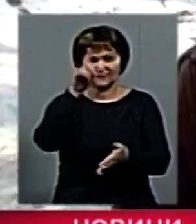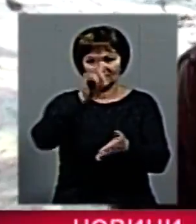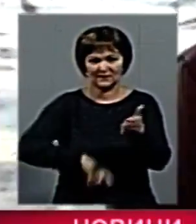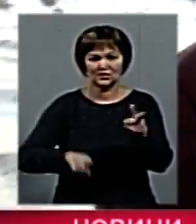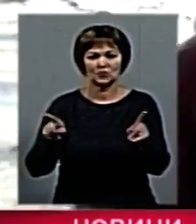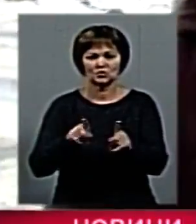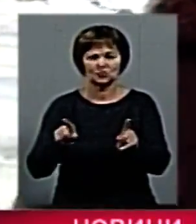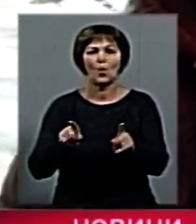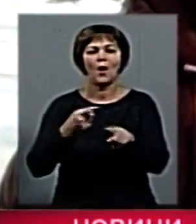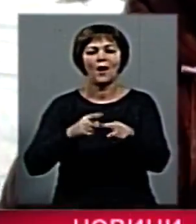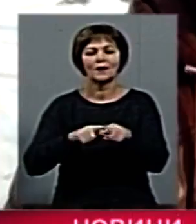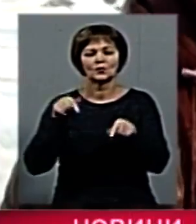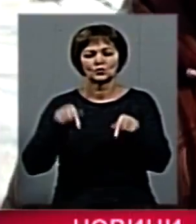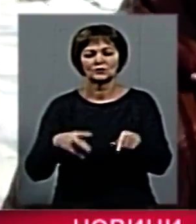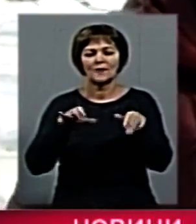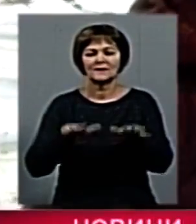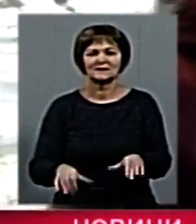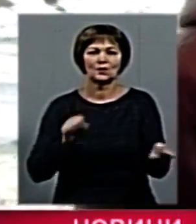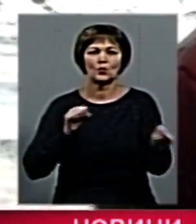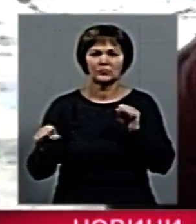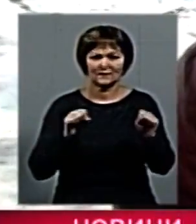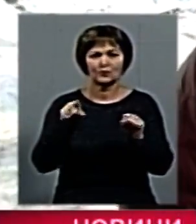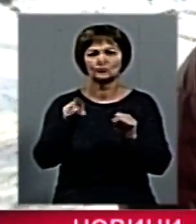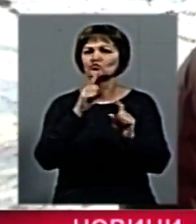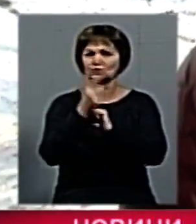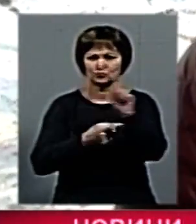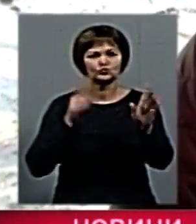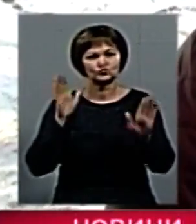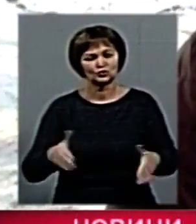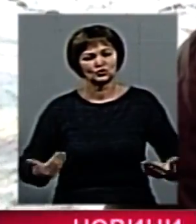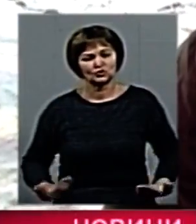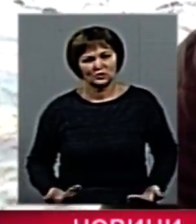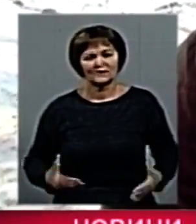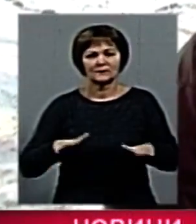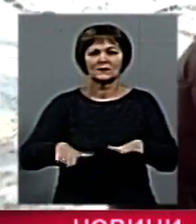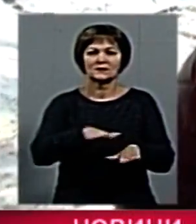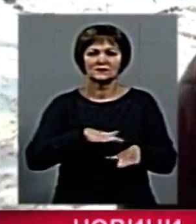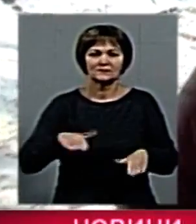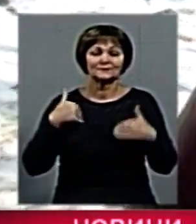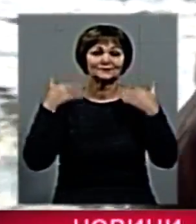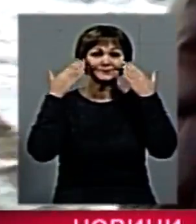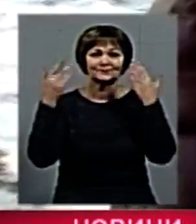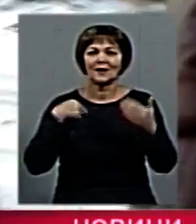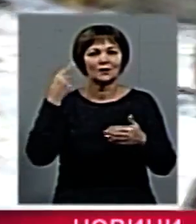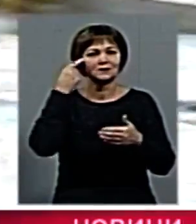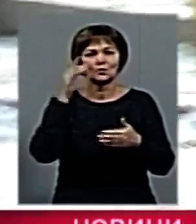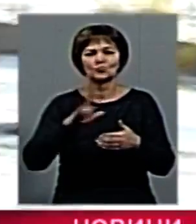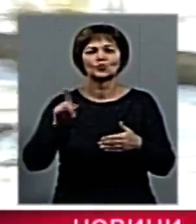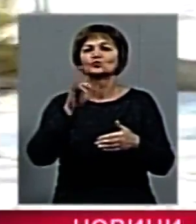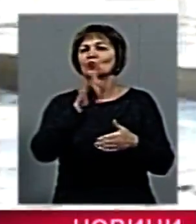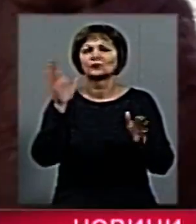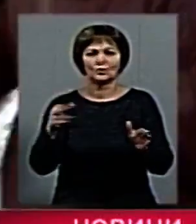децентралізація щось змінить в вашому житті? Не знаю. В житті громади територіалі? Не думаю, що щось там